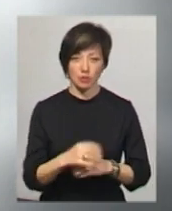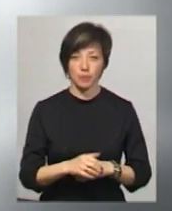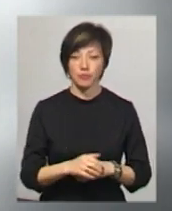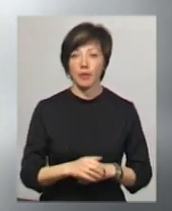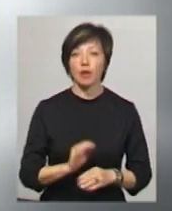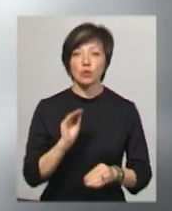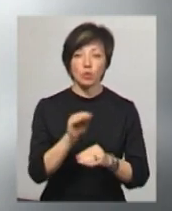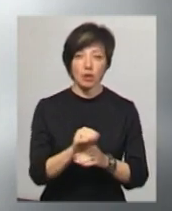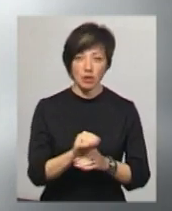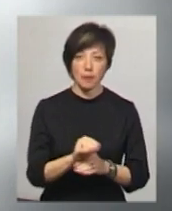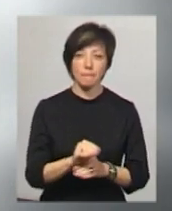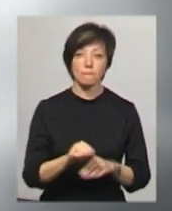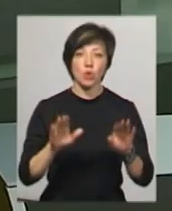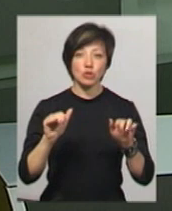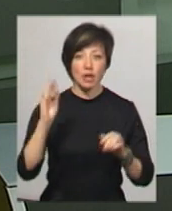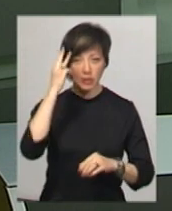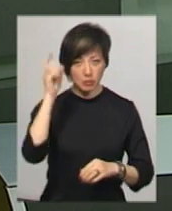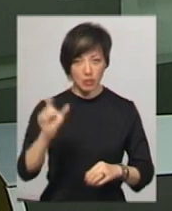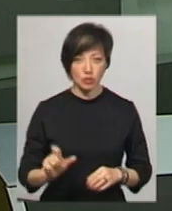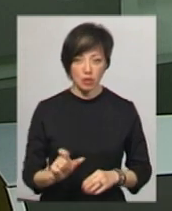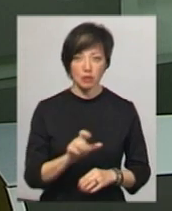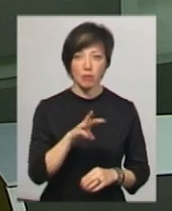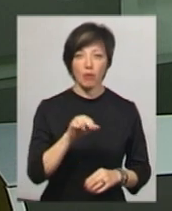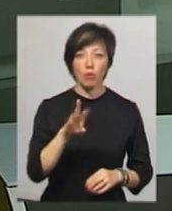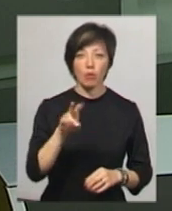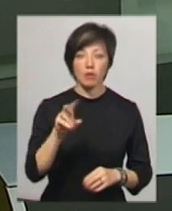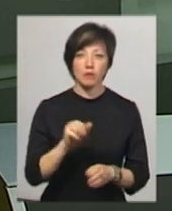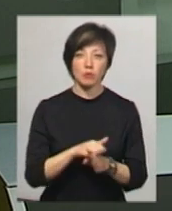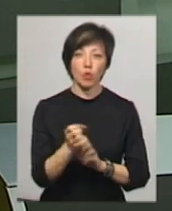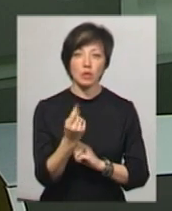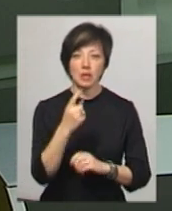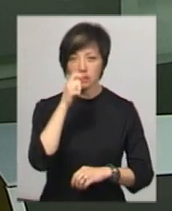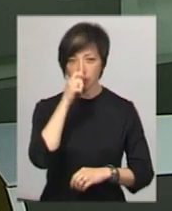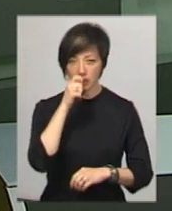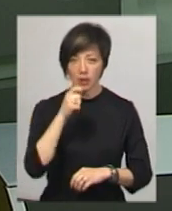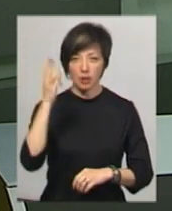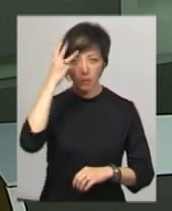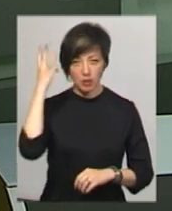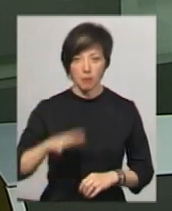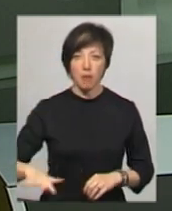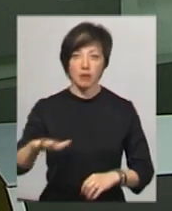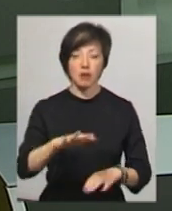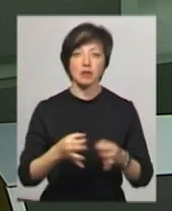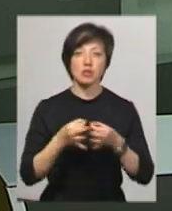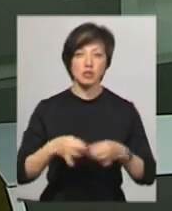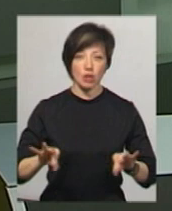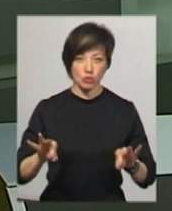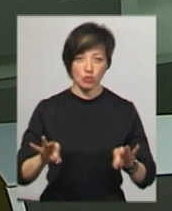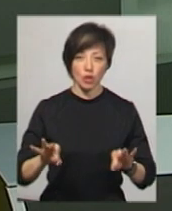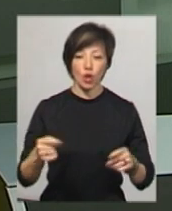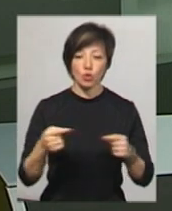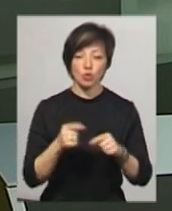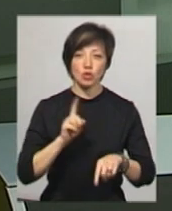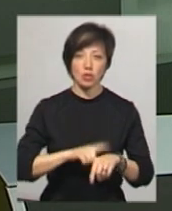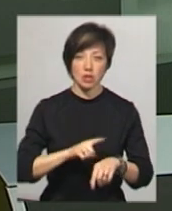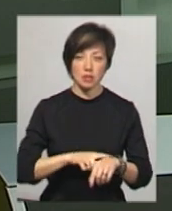Наталія Дзекар додає, прощання з хмельничанином Миколою Неживим відбудеться 11 квітня на Хмельницькому майдані Незалежності. Точний